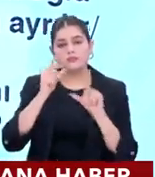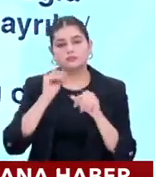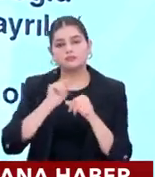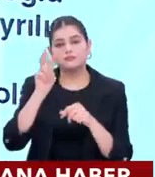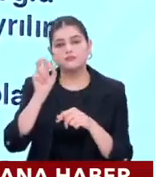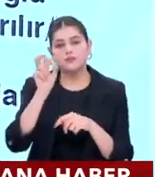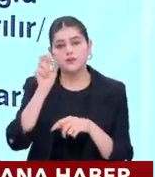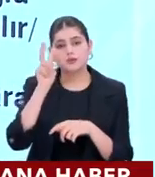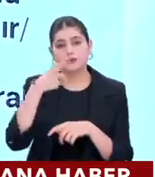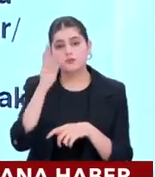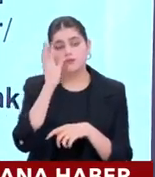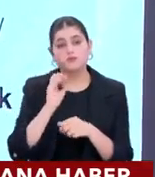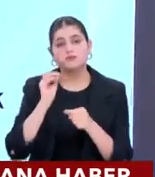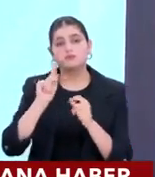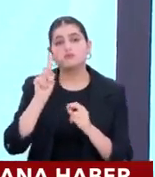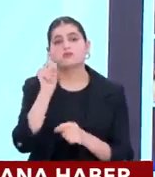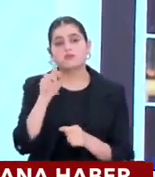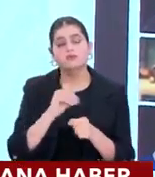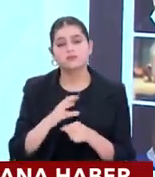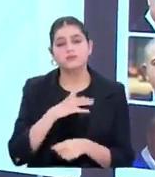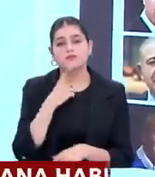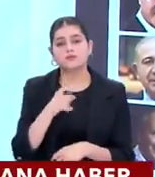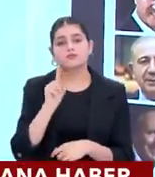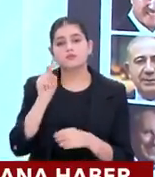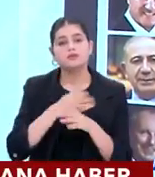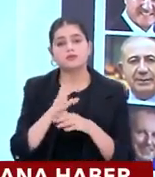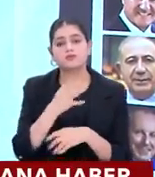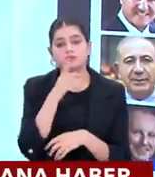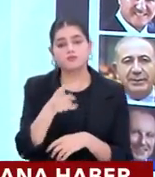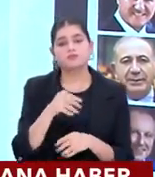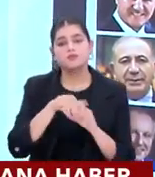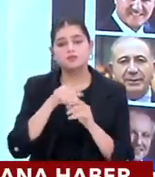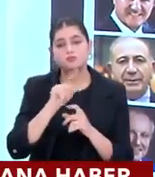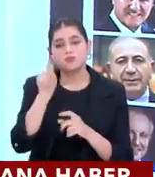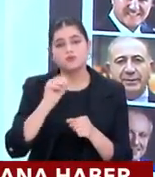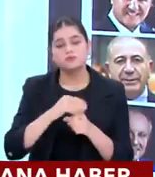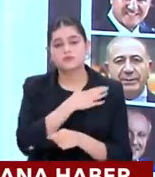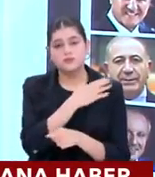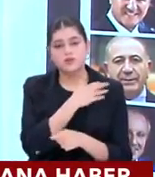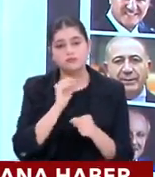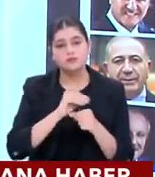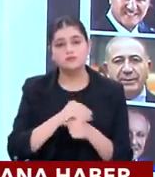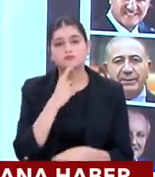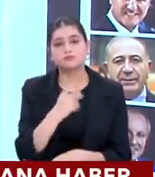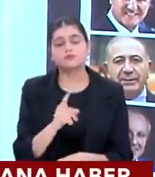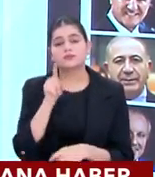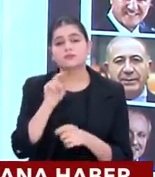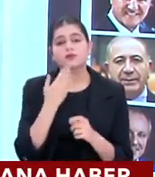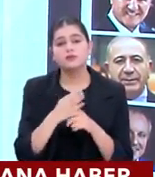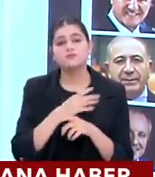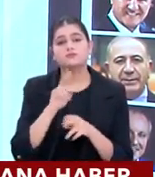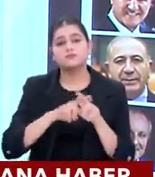2520 kişiye bir soru soruldu değerli seyirciler. Bu soru ne biliyor musunuz? Seçmenlere sorulmuş Cumhuriyet Halk Partisi seçmeninde. Sizce